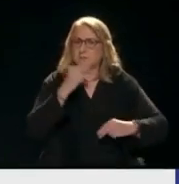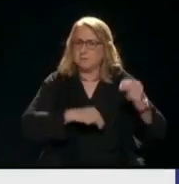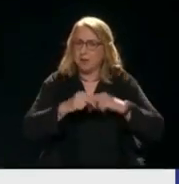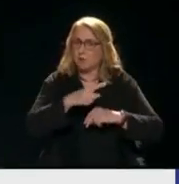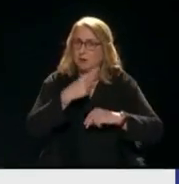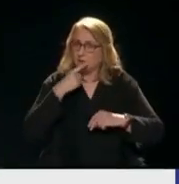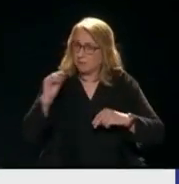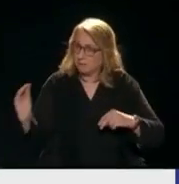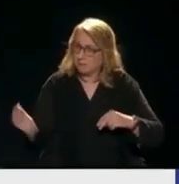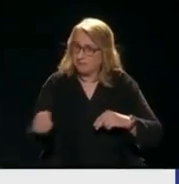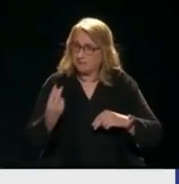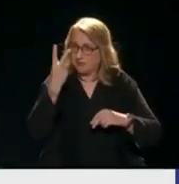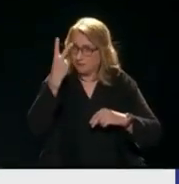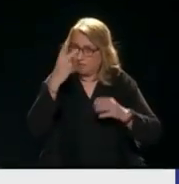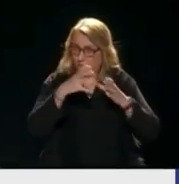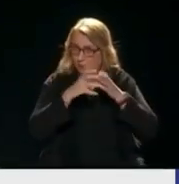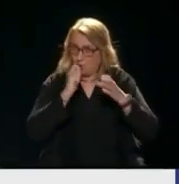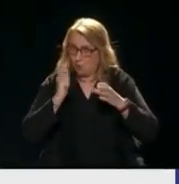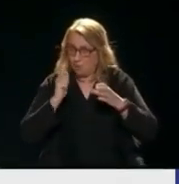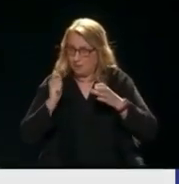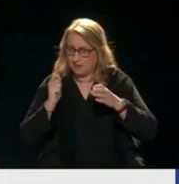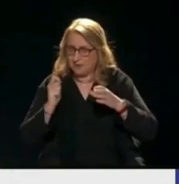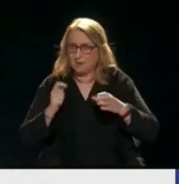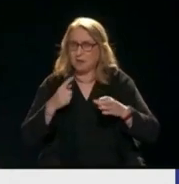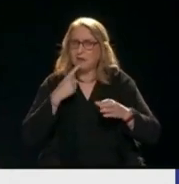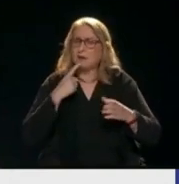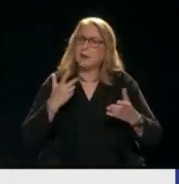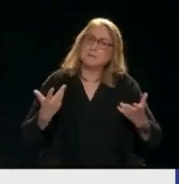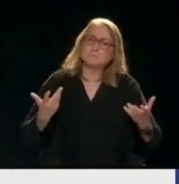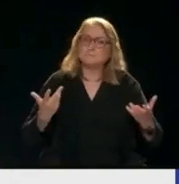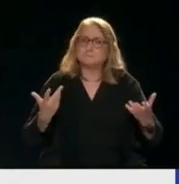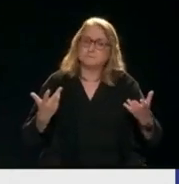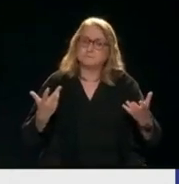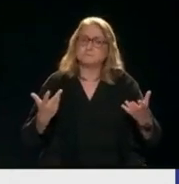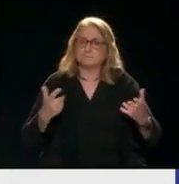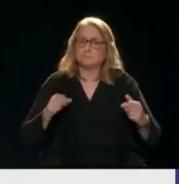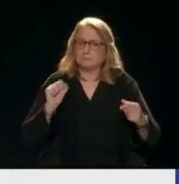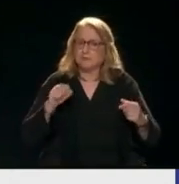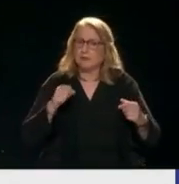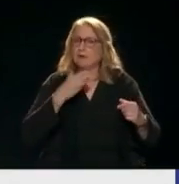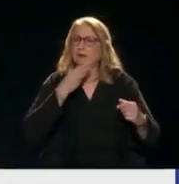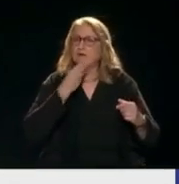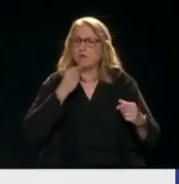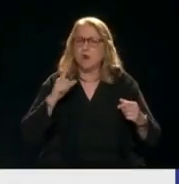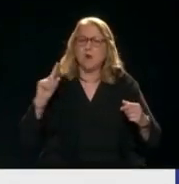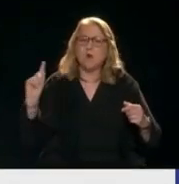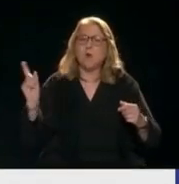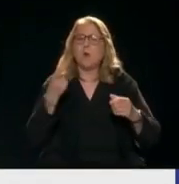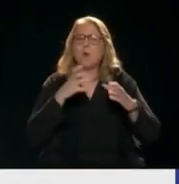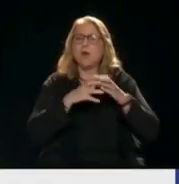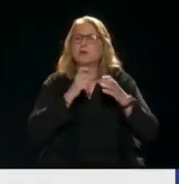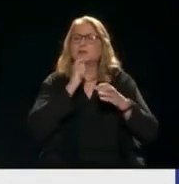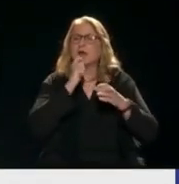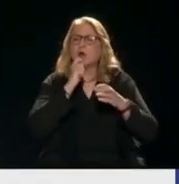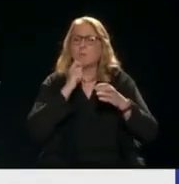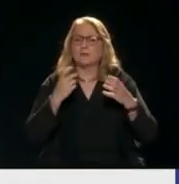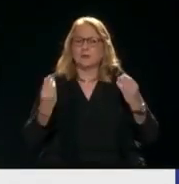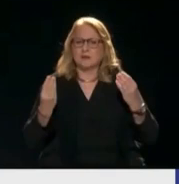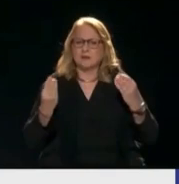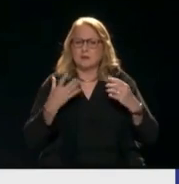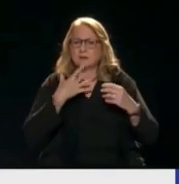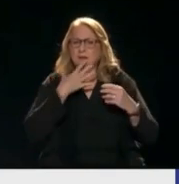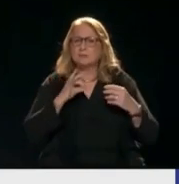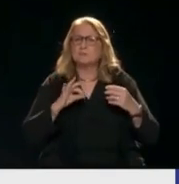κόμματα Δεν θα έλεγα ότι θα μπορεί να βρεθεί μια τέτοια κυβέρνηση Αν και είναι εύκολα Γιατί όλα τα κόμματα Όλοι οι κομματικοί μηχανισμοί είναι